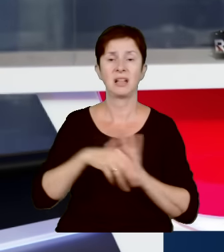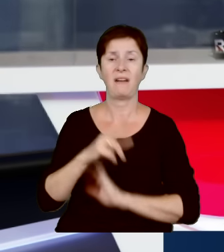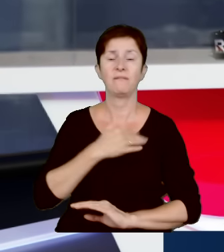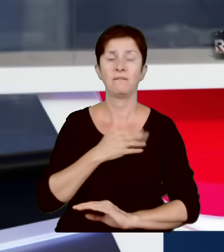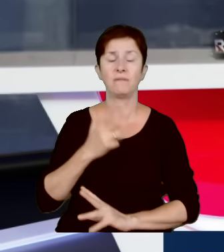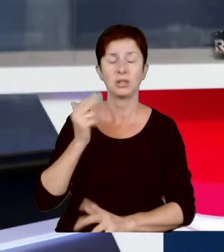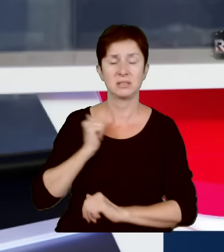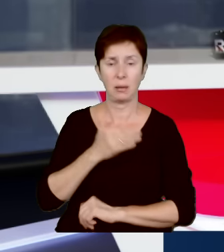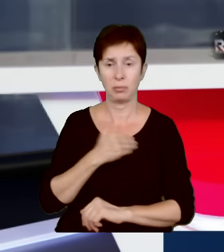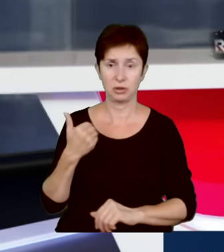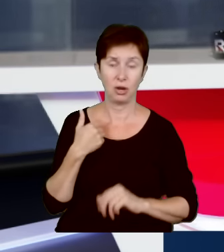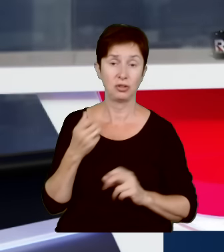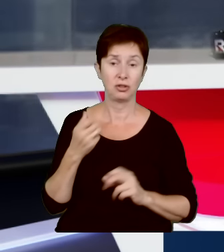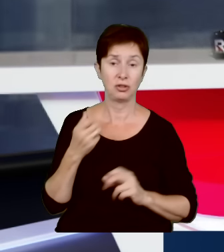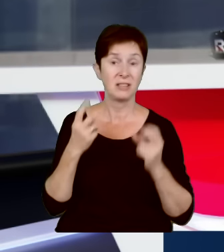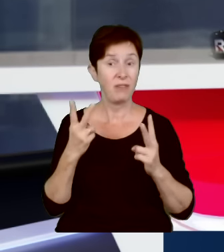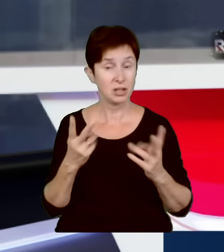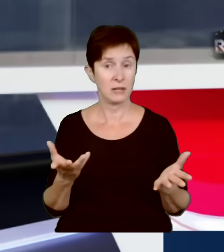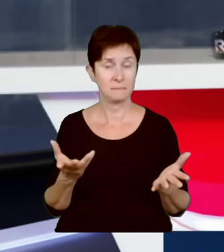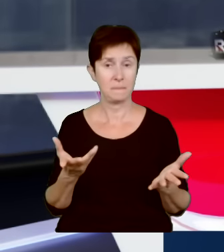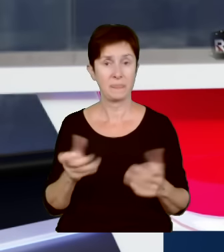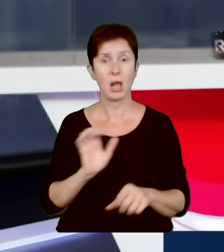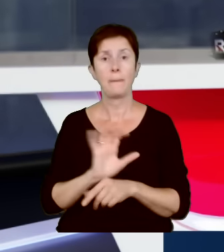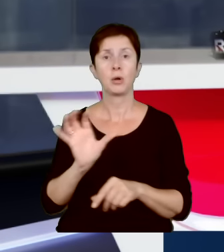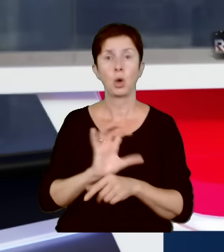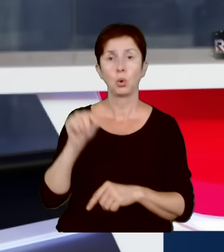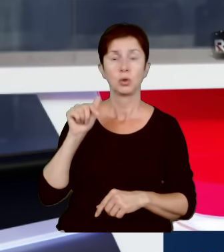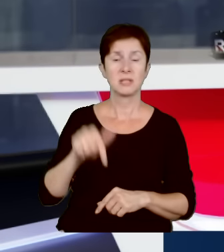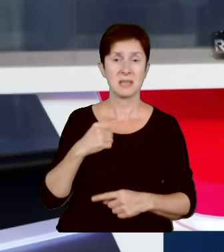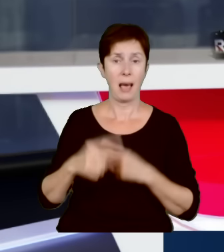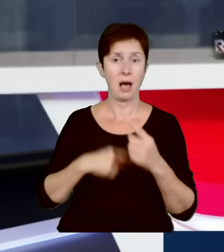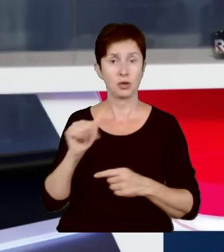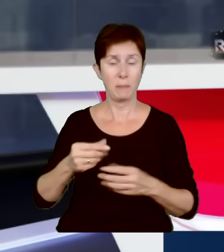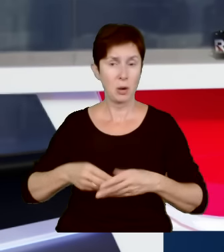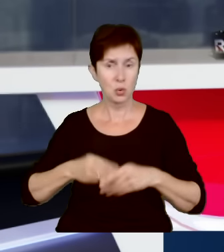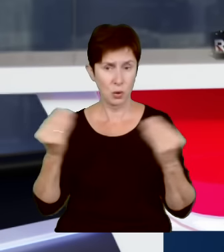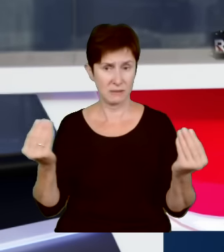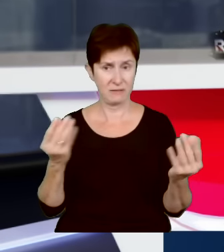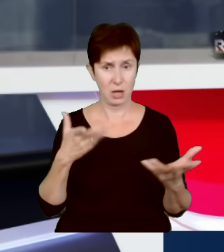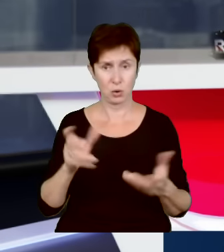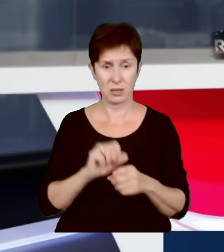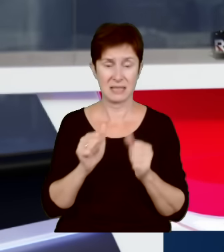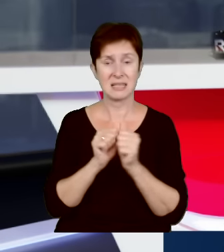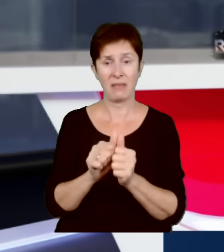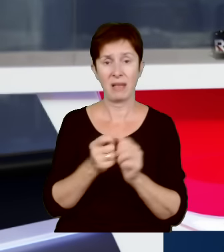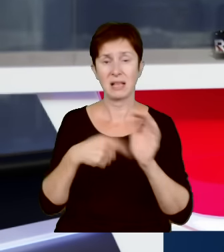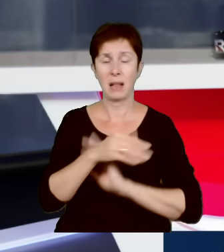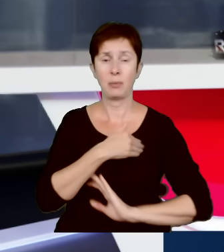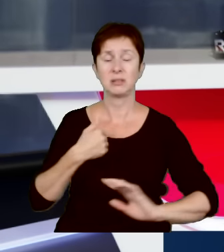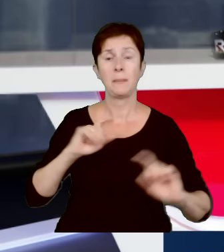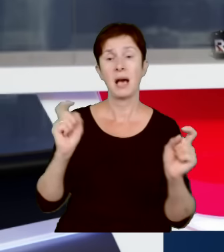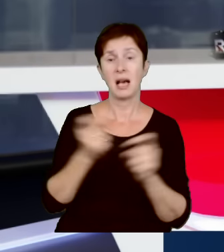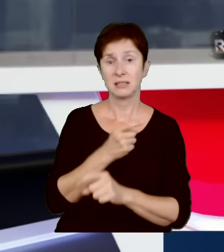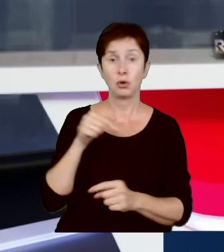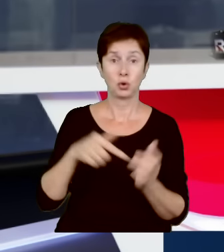czasach. Należy ten potencjał produkcyjny bardzo mocno rozwijać. To jest zadanie dla polskiego państwa. Na to są potrzebne